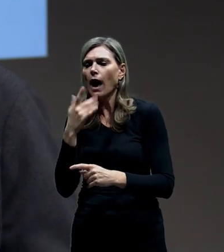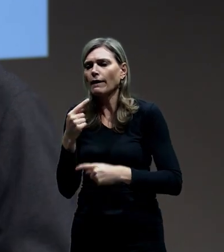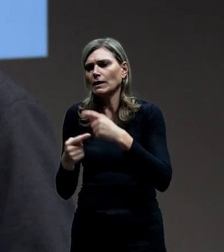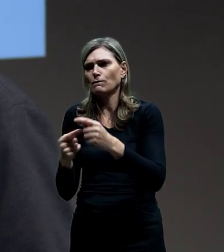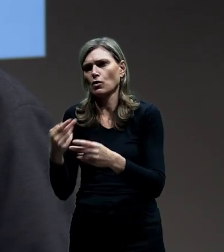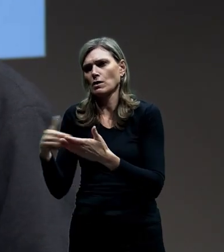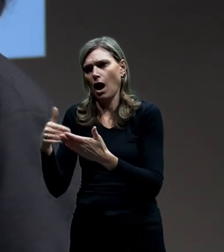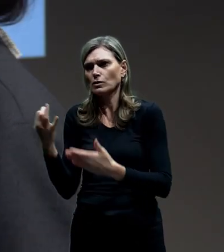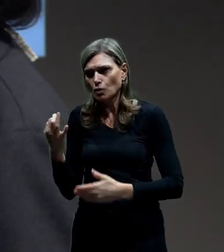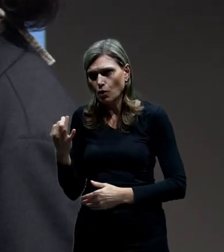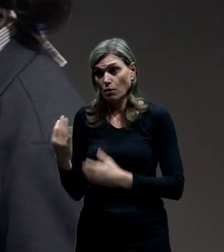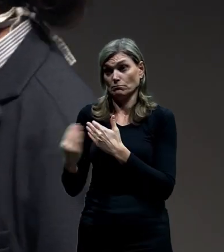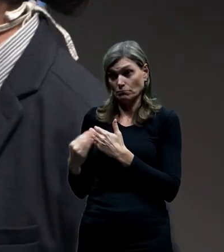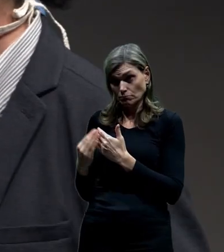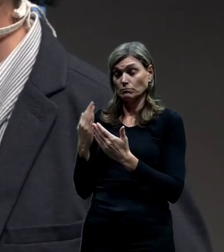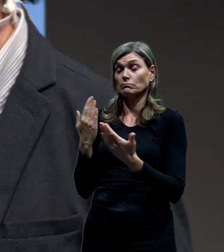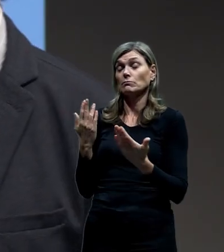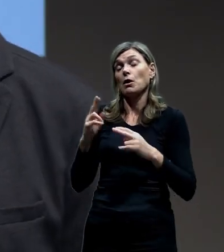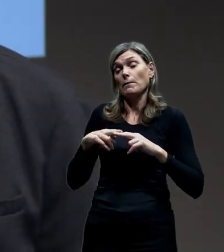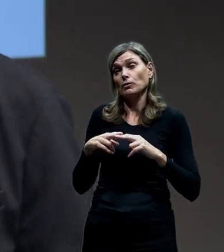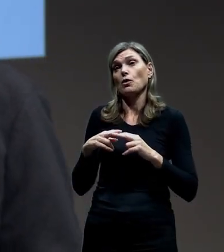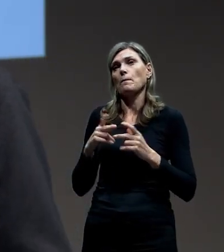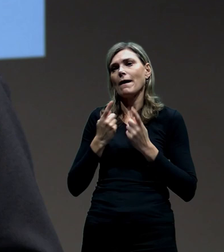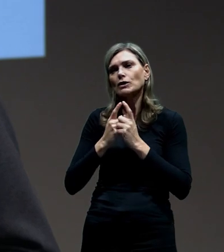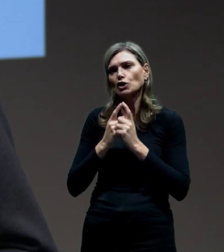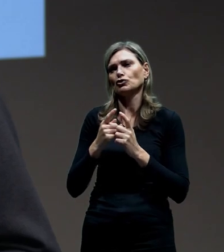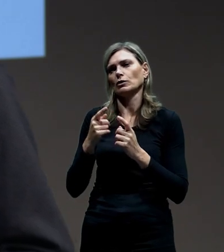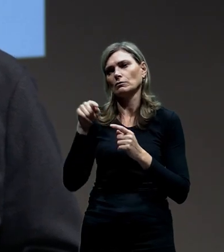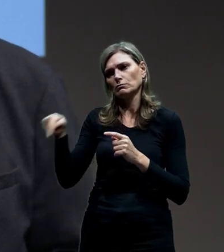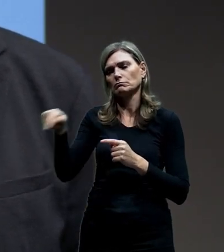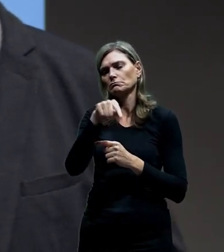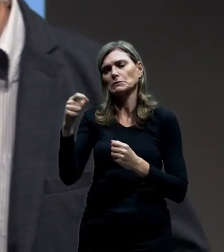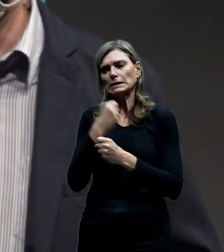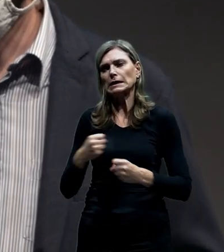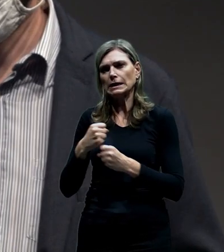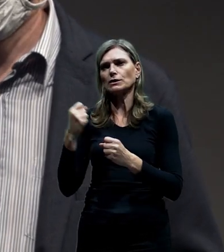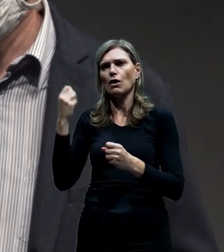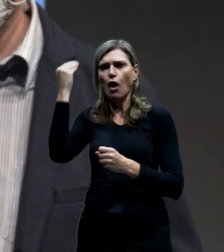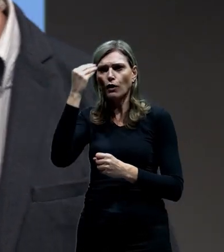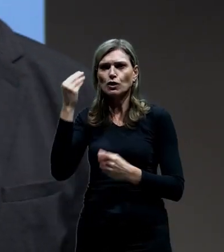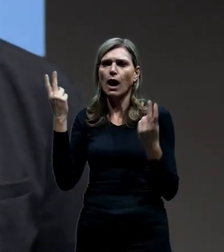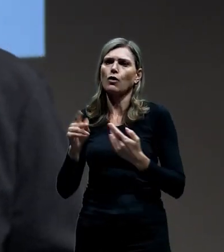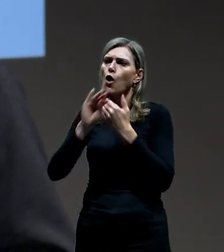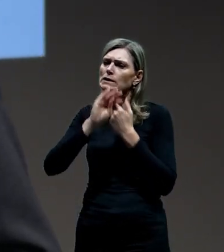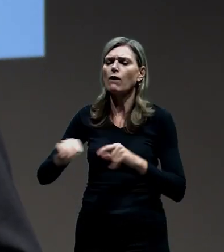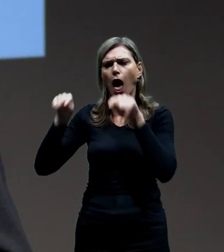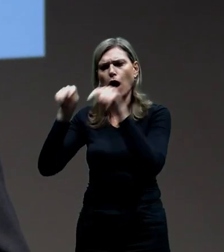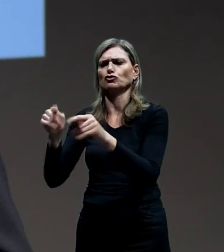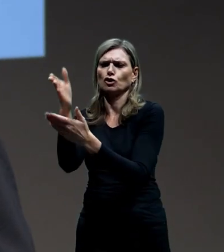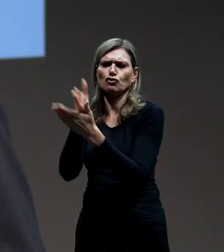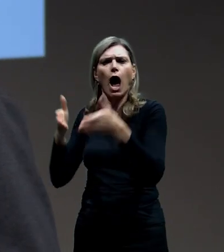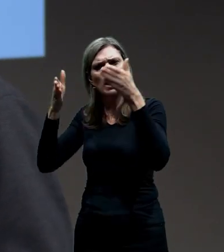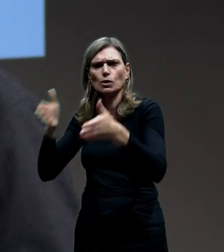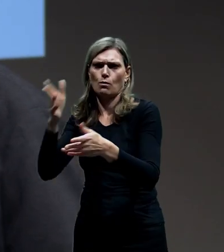a to tak, aby to řešení ulice v Holešovičkách byla jako samostatná etapa